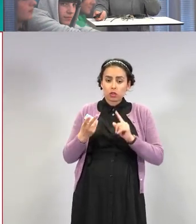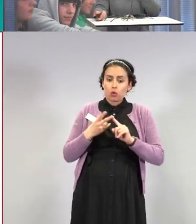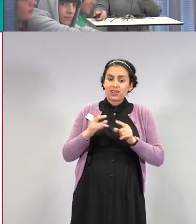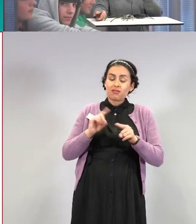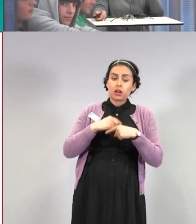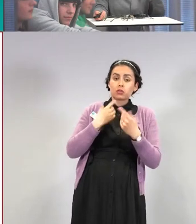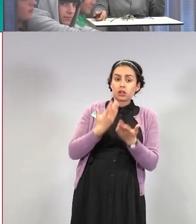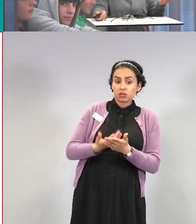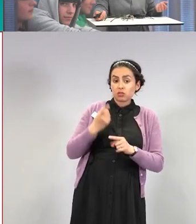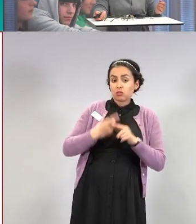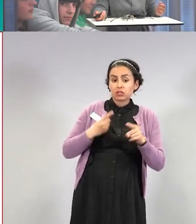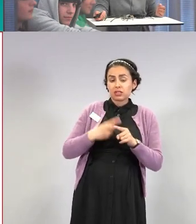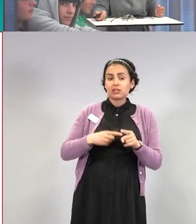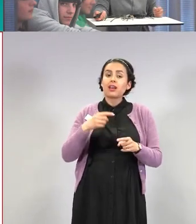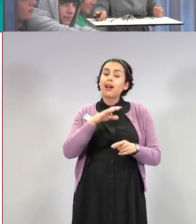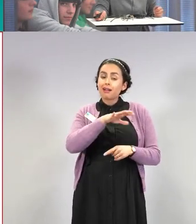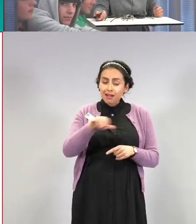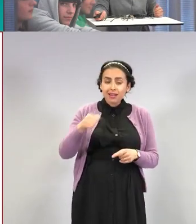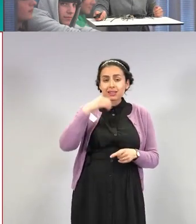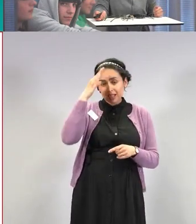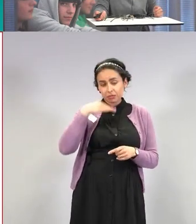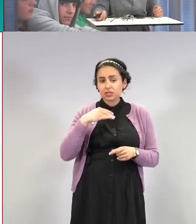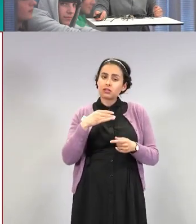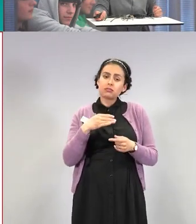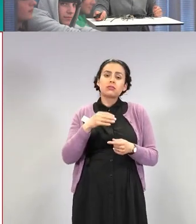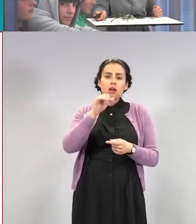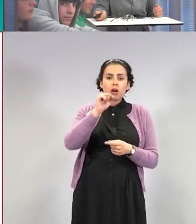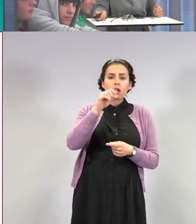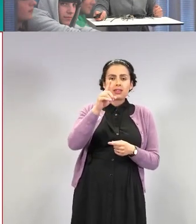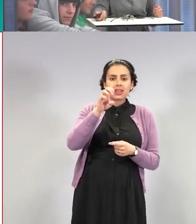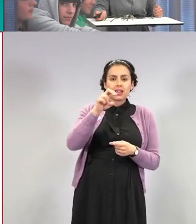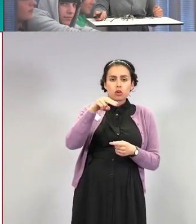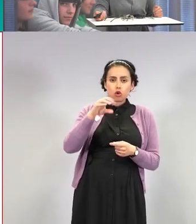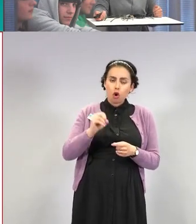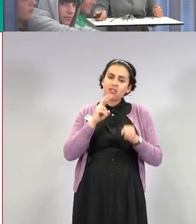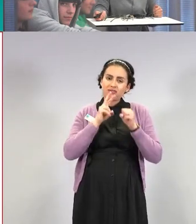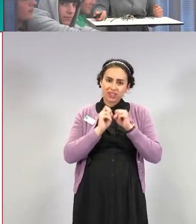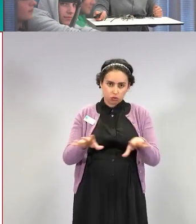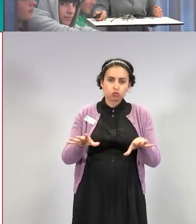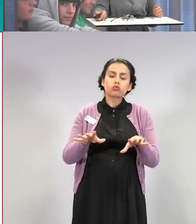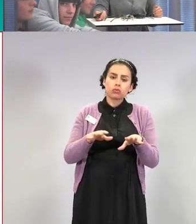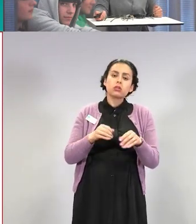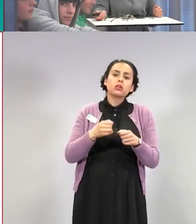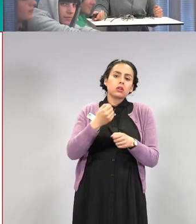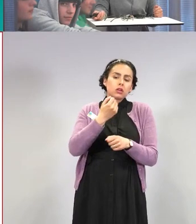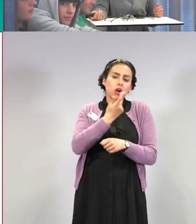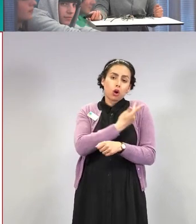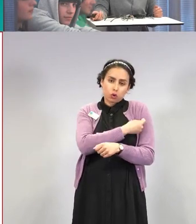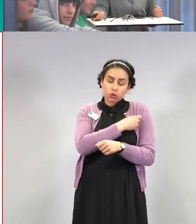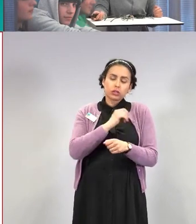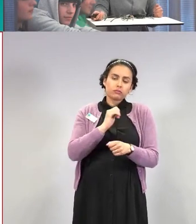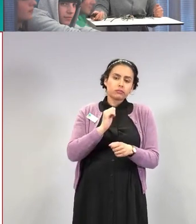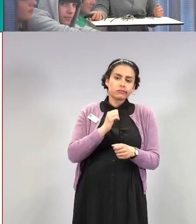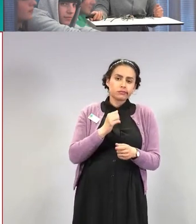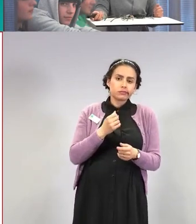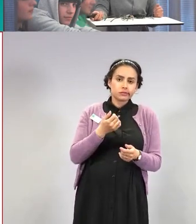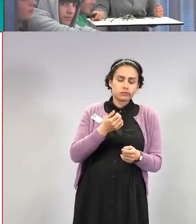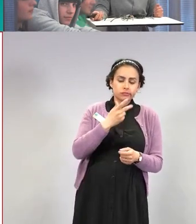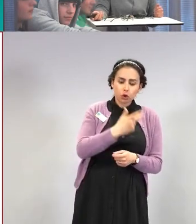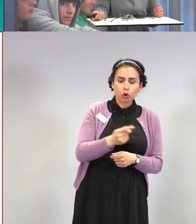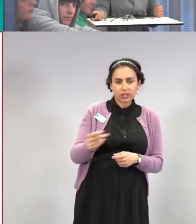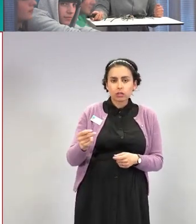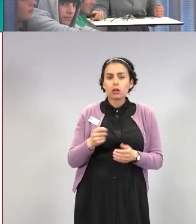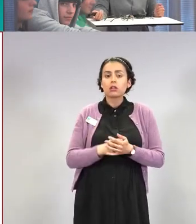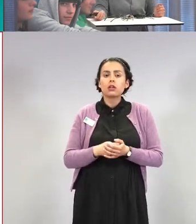ottaisivat sen adenovirusrokotteen niin kuin on suositeltu. Ja tosiaan hyvin pieniä eroja. Kuolemiseeroja tosiaan ollenkaan noissa